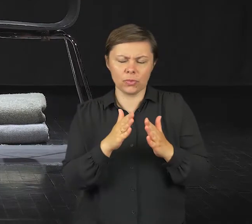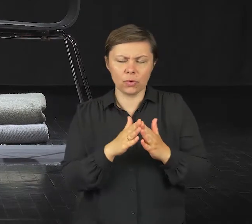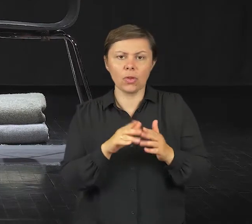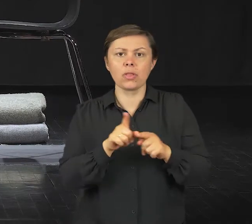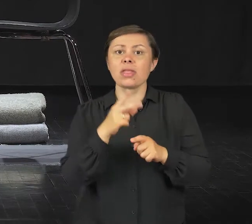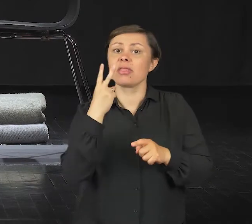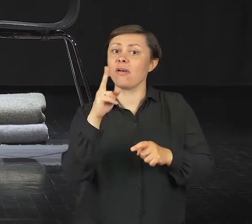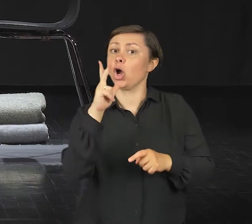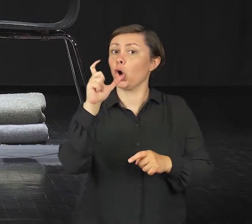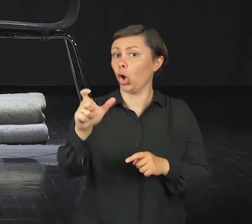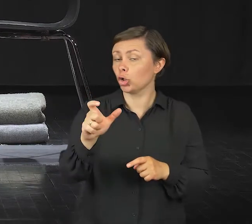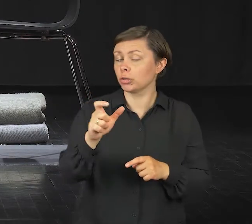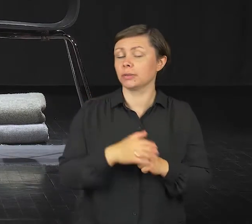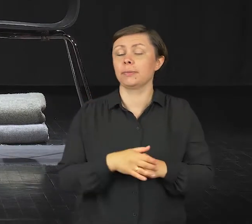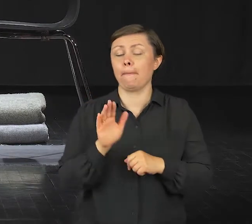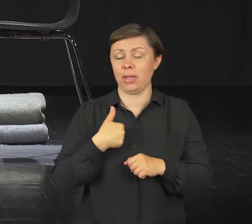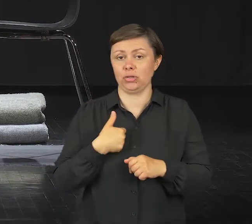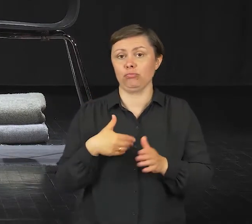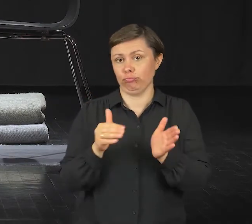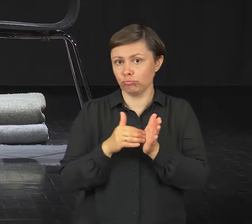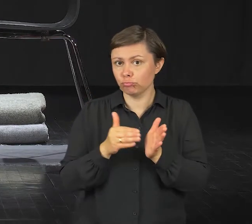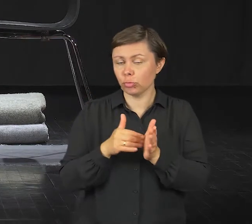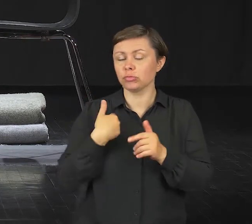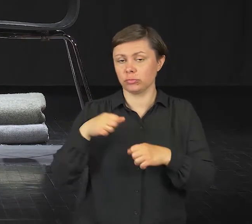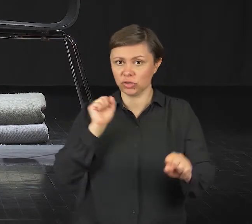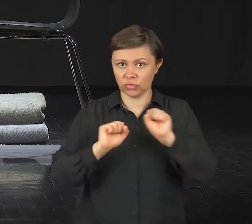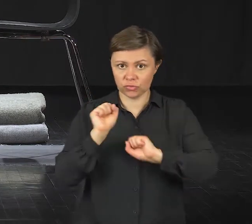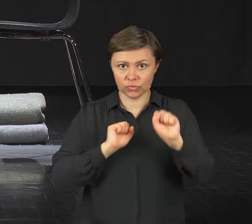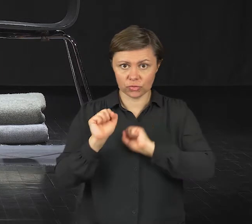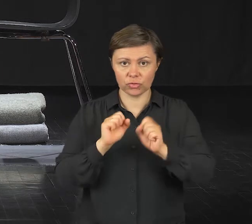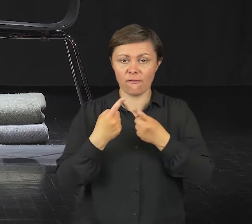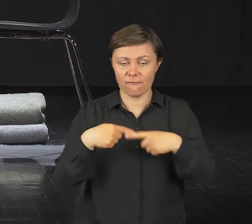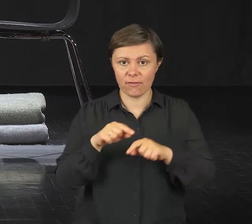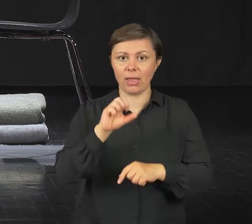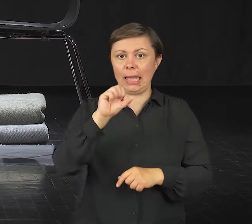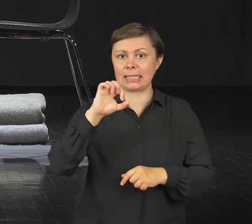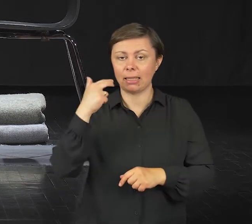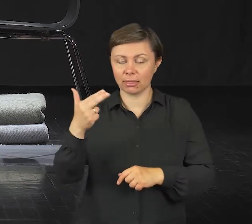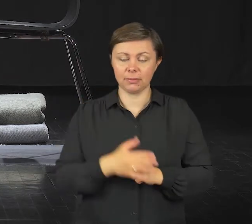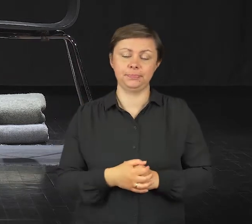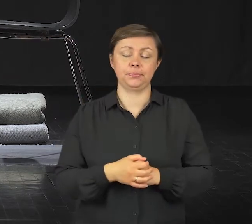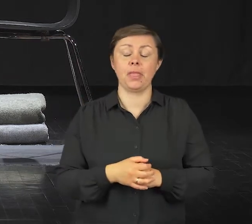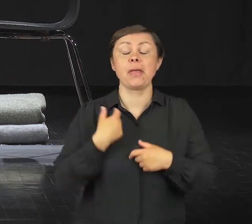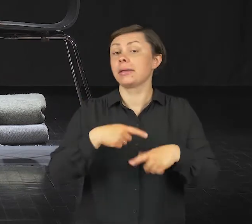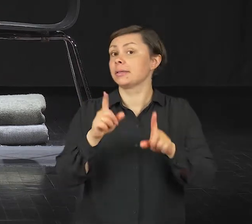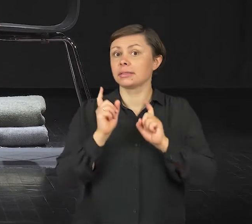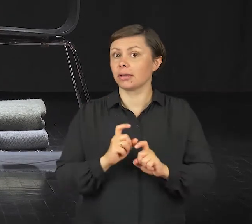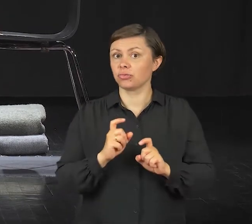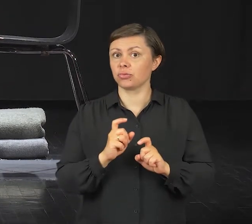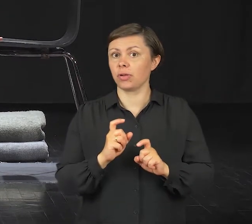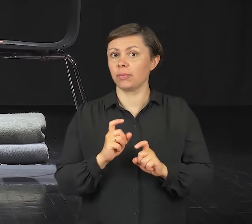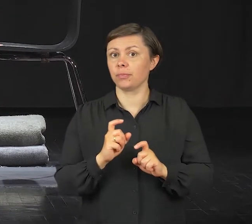najmniej dwa koce, których będziemy używać w trakcie wykonywania asan. Zaczynamy od